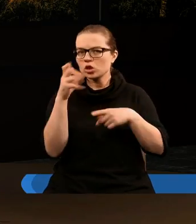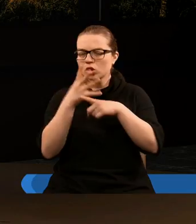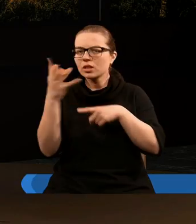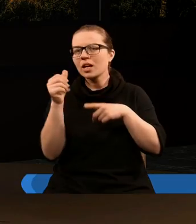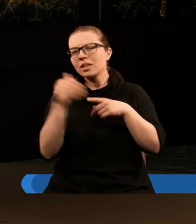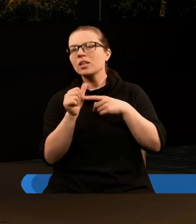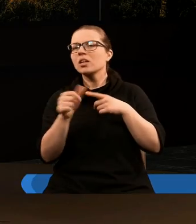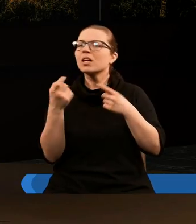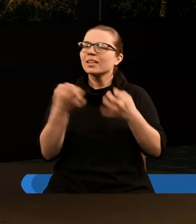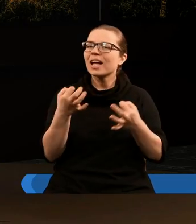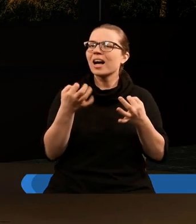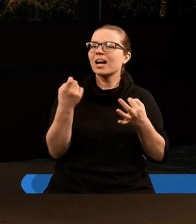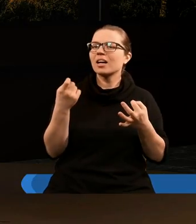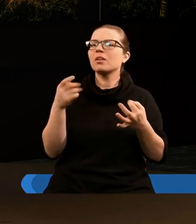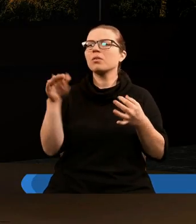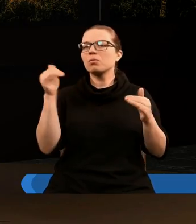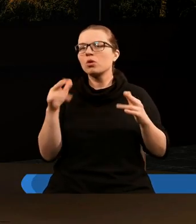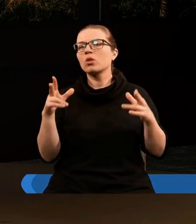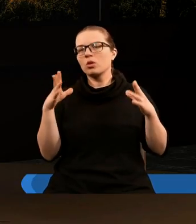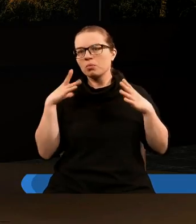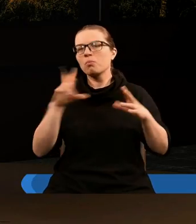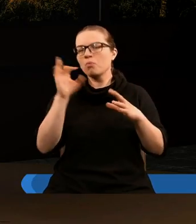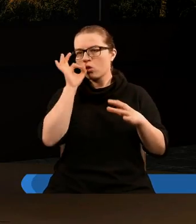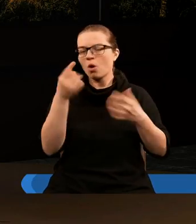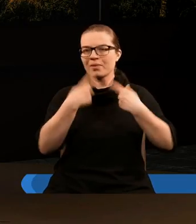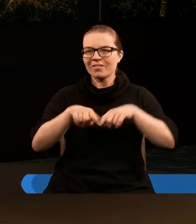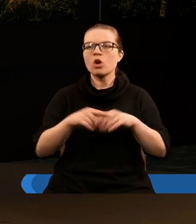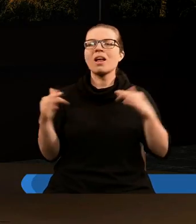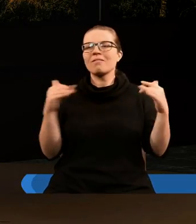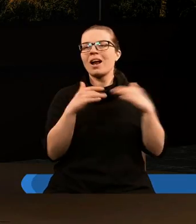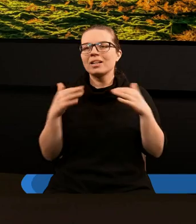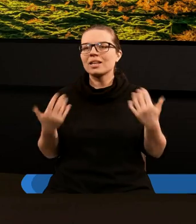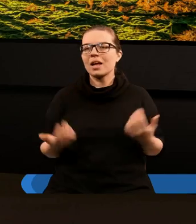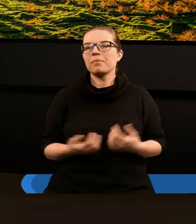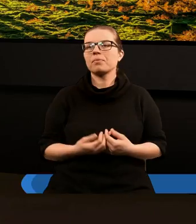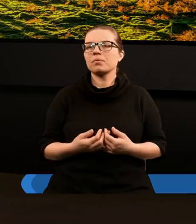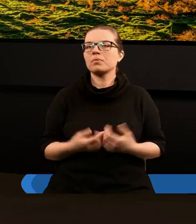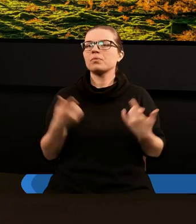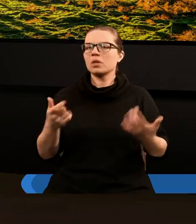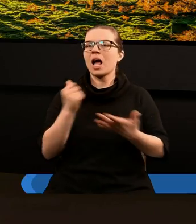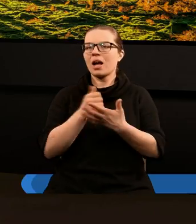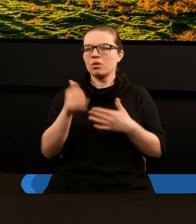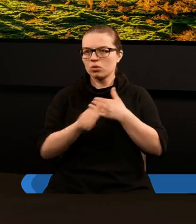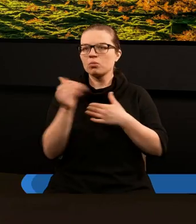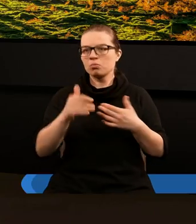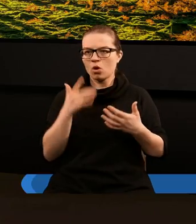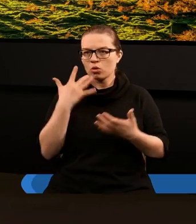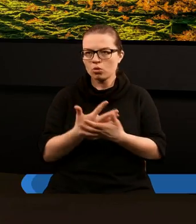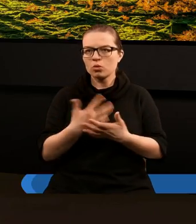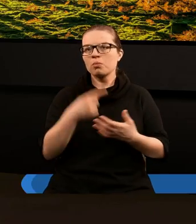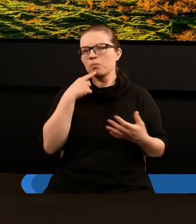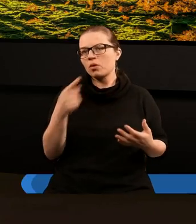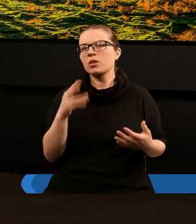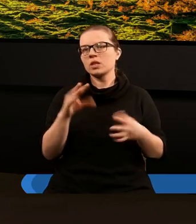144 tysiące, które teraz może odpocząć po dobrze wykonanej walce. Tego argumentu można by też użyć,